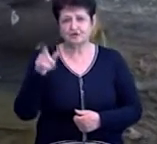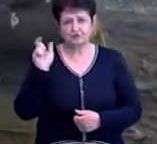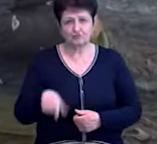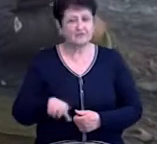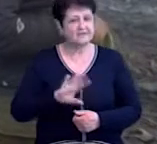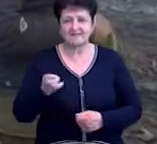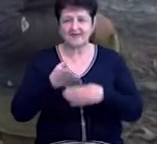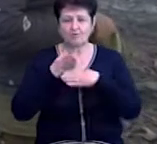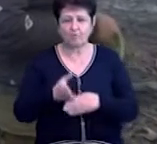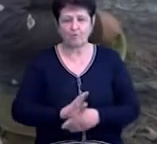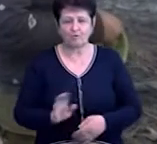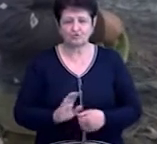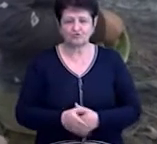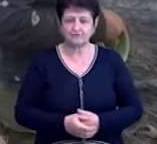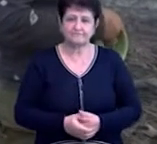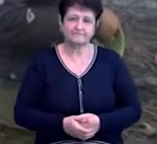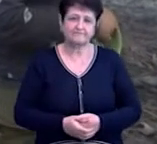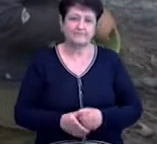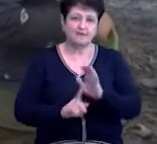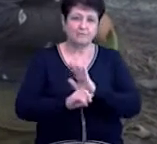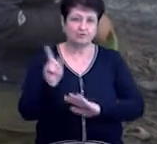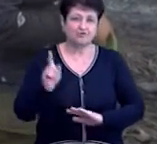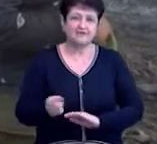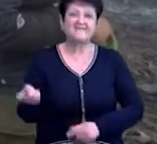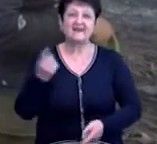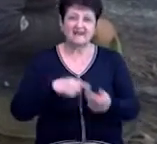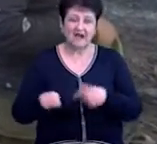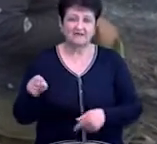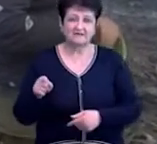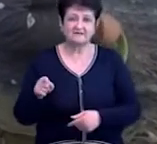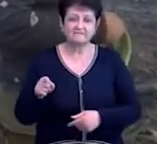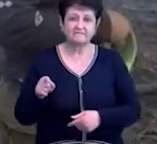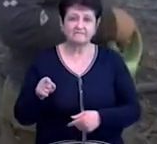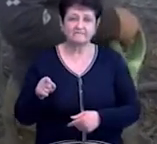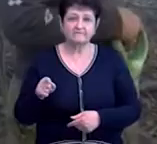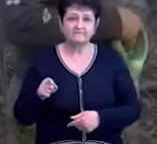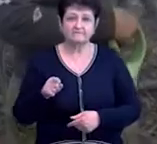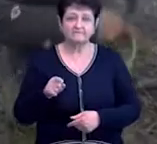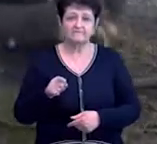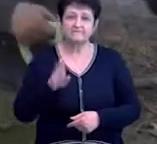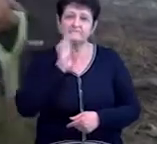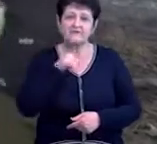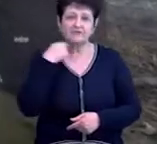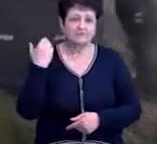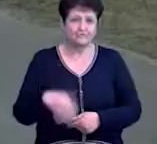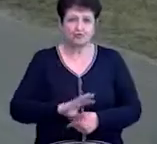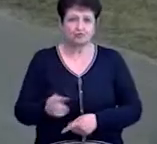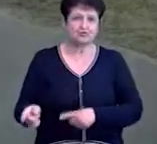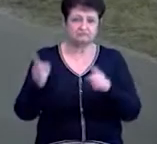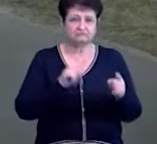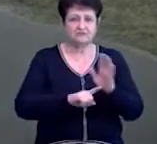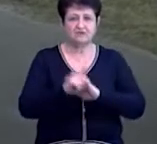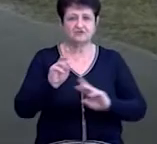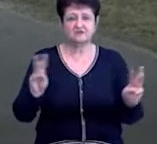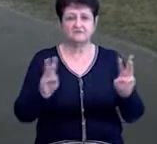не допоможуть, об'єктивно. Почали виртатися сюди. Виртаємо сюди, Настя кличе, каже, все, вже перекинулося. Я не